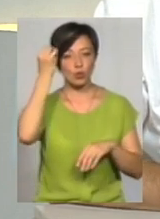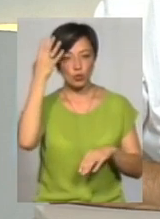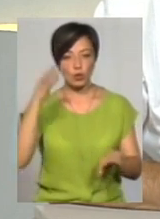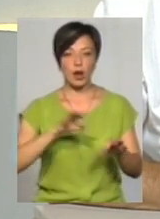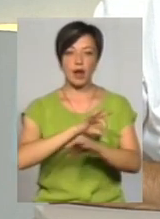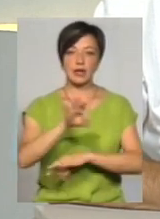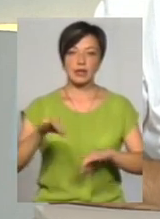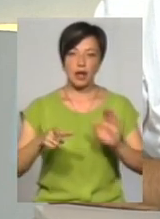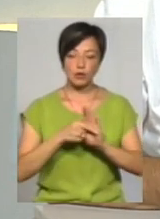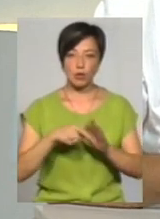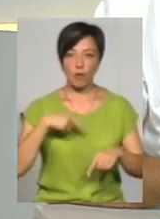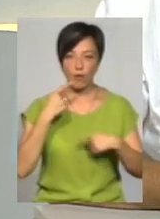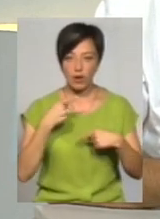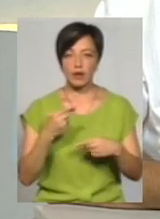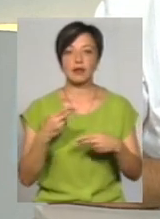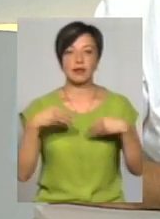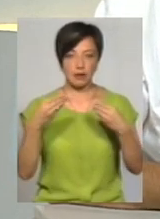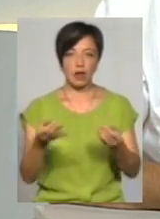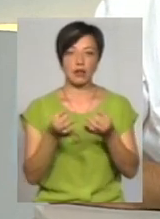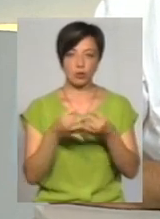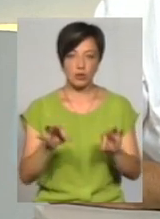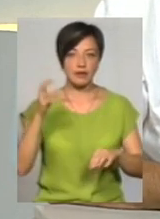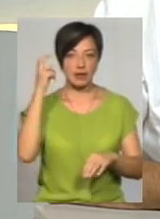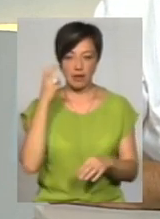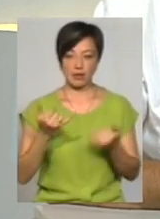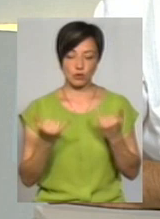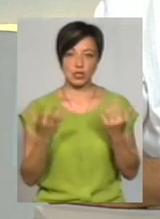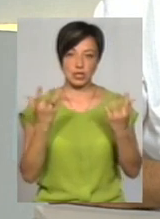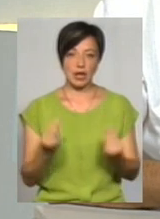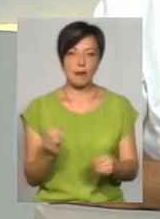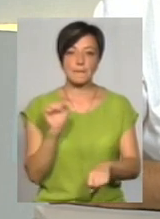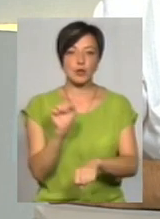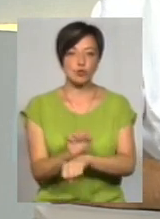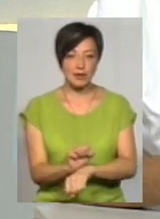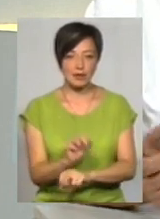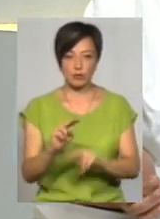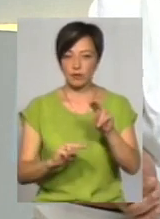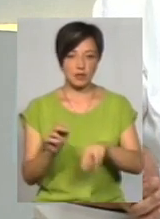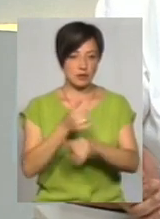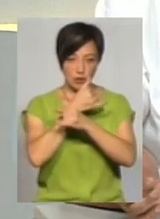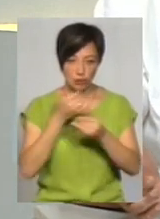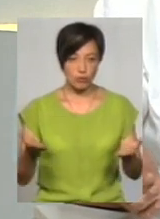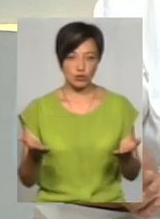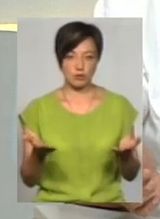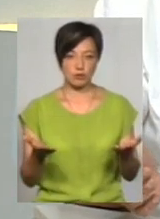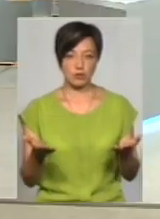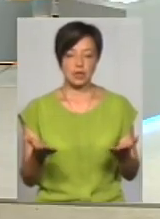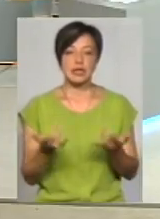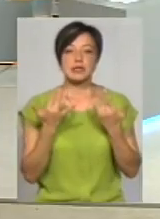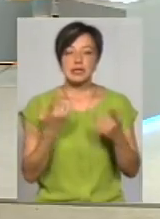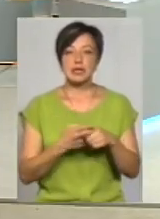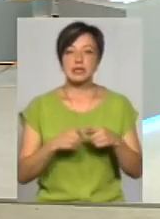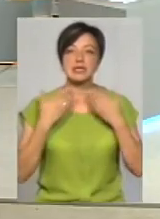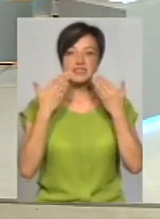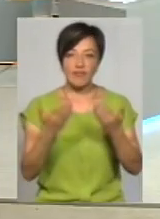архітектором ми говорили, дали дозвіл Київ. Ми на сьогоднішній день припинити, зупинити його аж ніяк не можемо, розумієте? І скільки цих